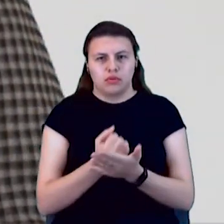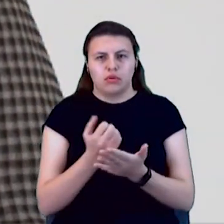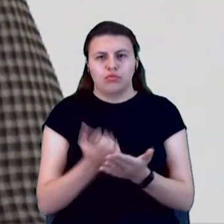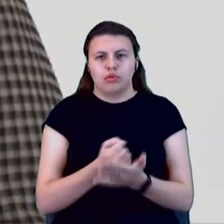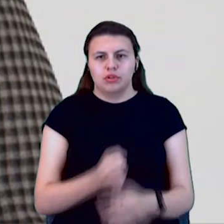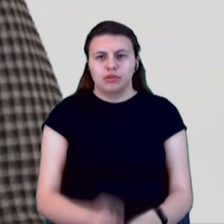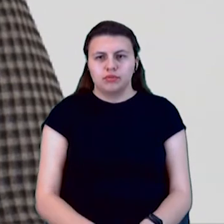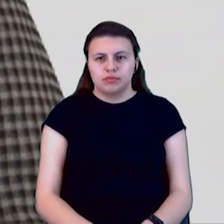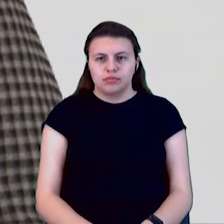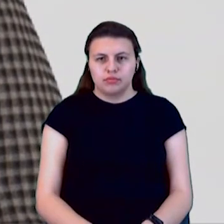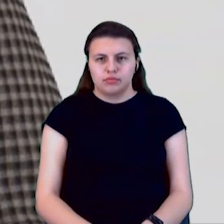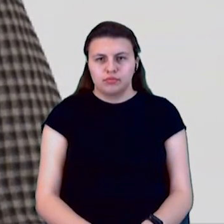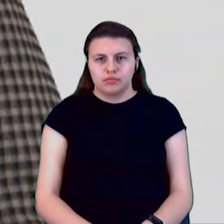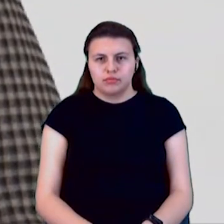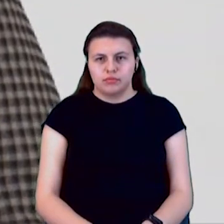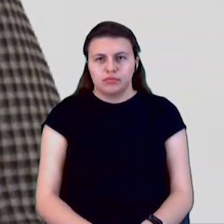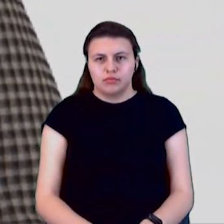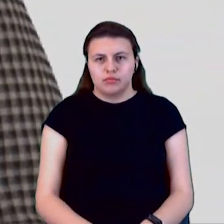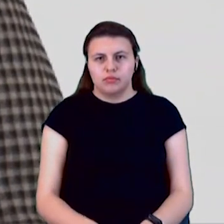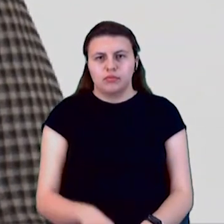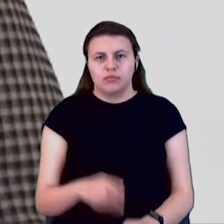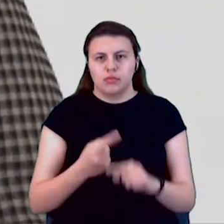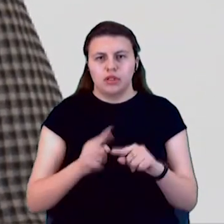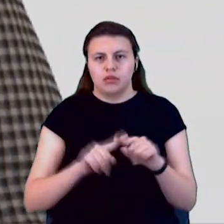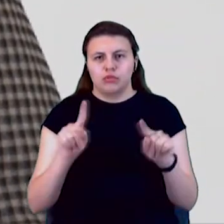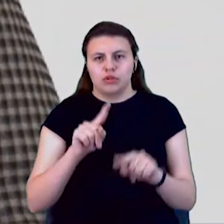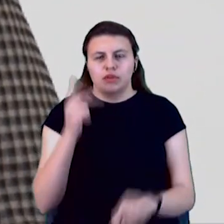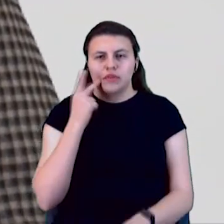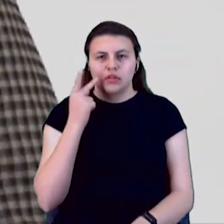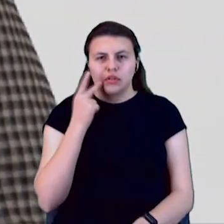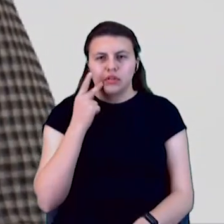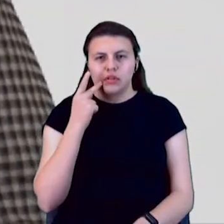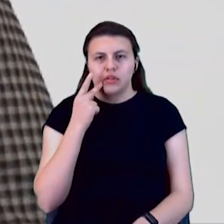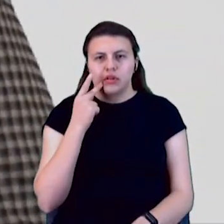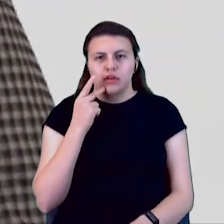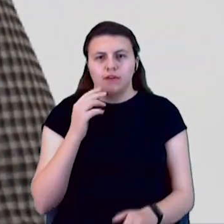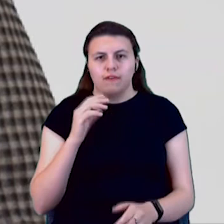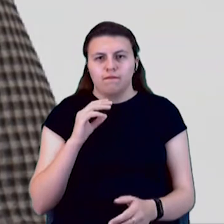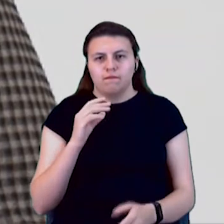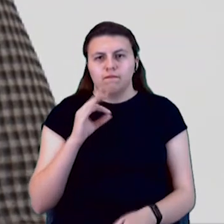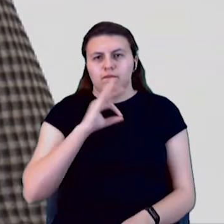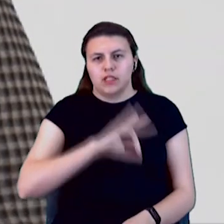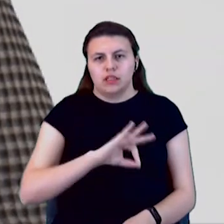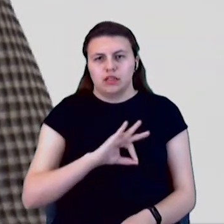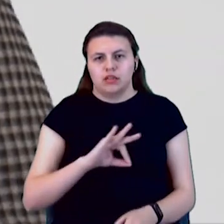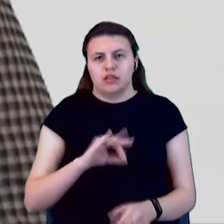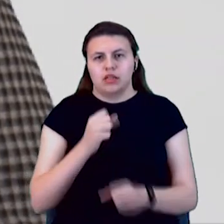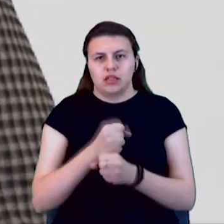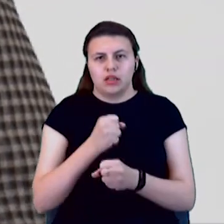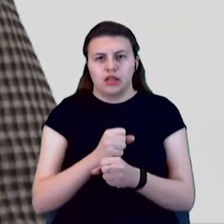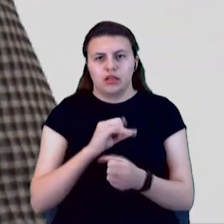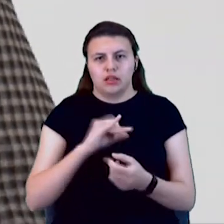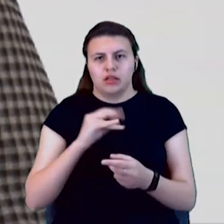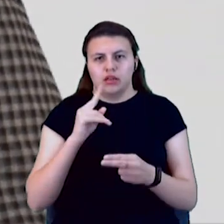Тому що завжди вигодні робити і продавати конечний продукт. Звісно, для підприємців, які